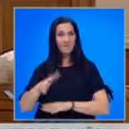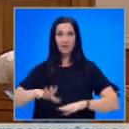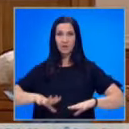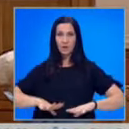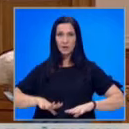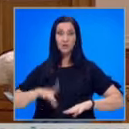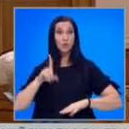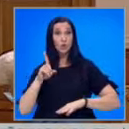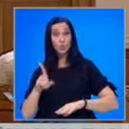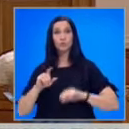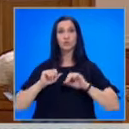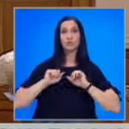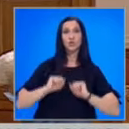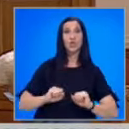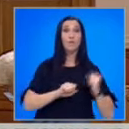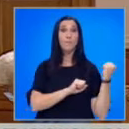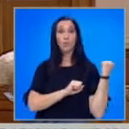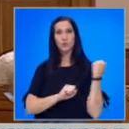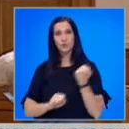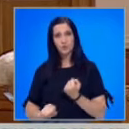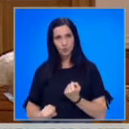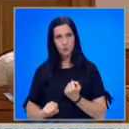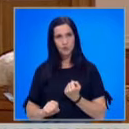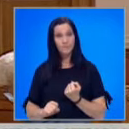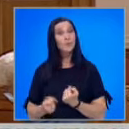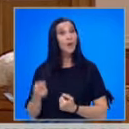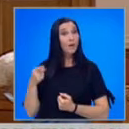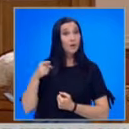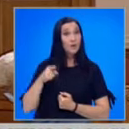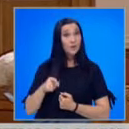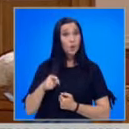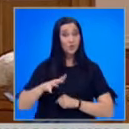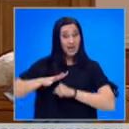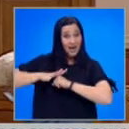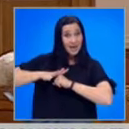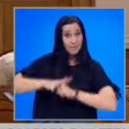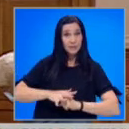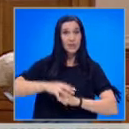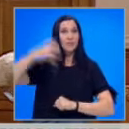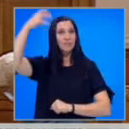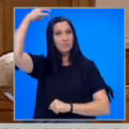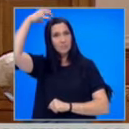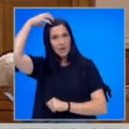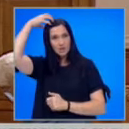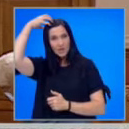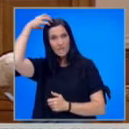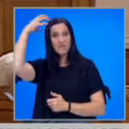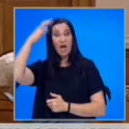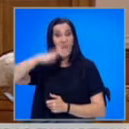гражданите, които са защитени по Конституция и то от репресивен държавен апарат,